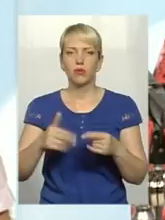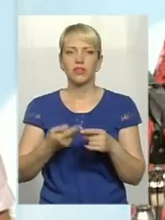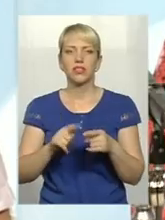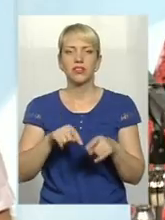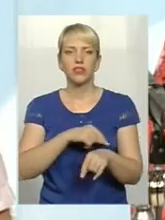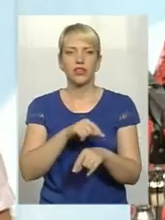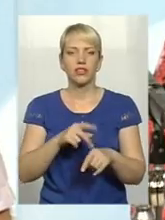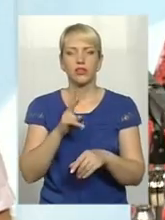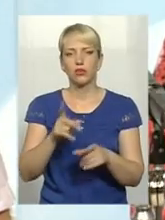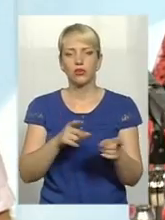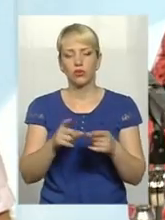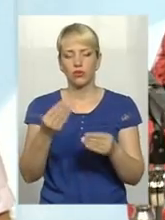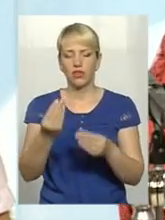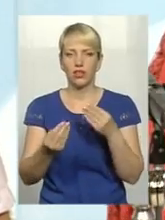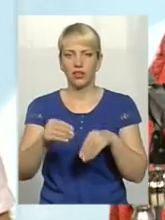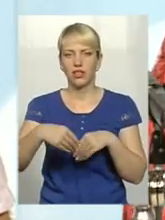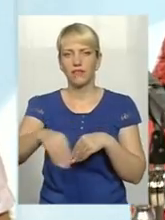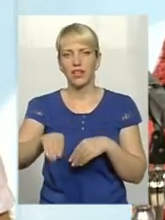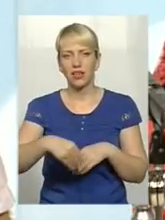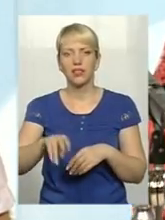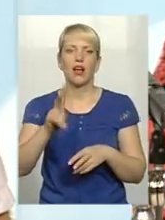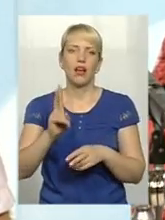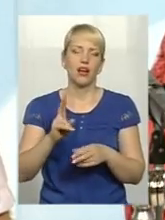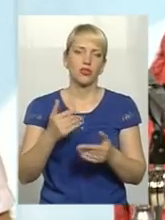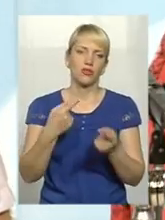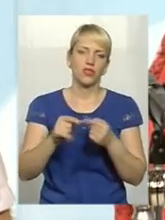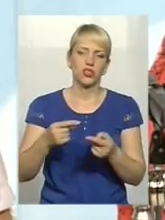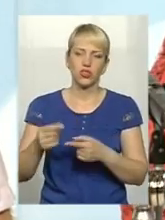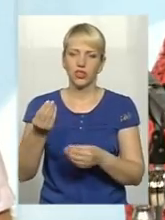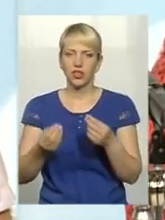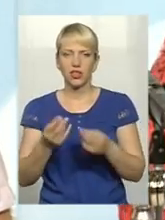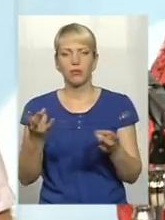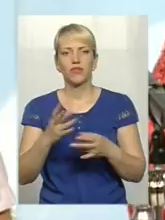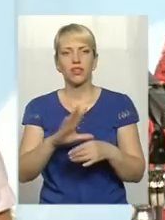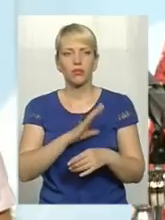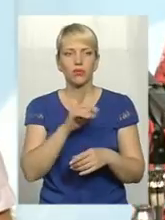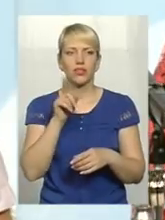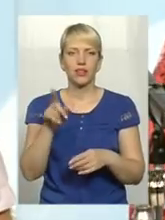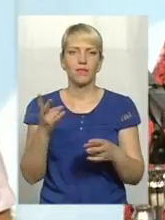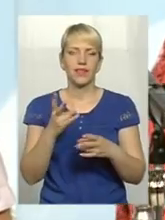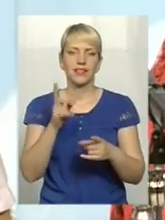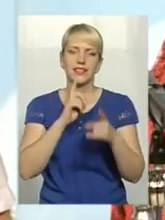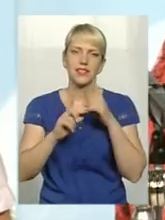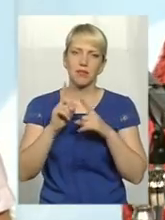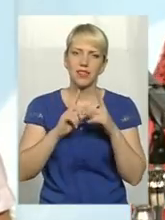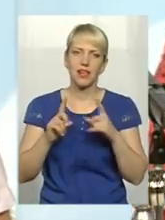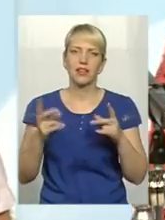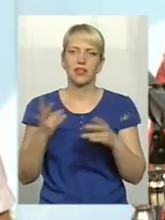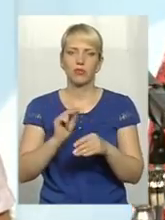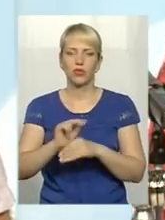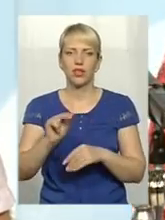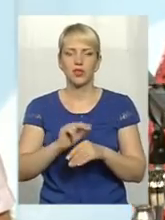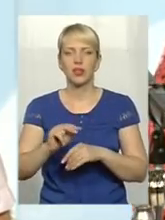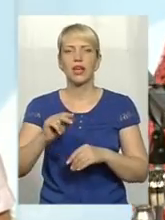Хтось готовий грати в теніс, хтось якісь інші ігри, мають бути там і якісь семінари, і мають бути навчені